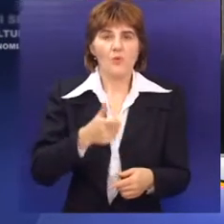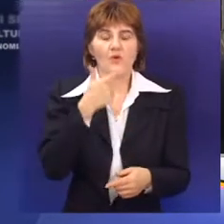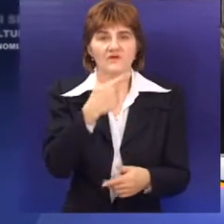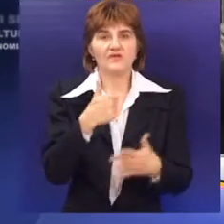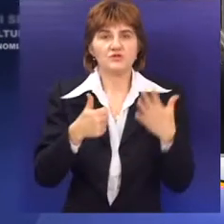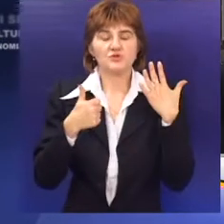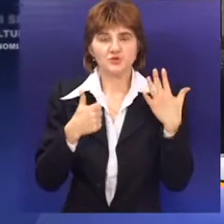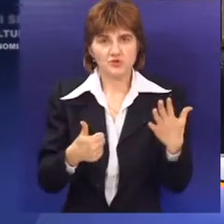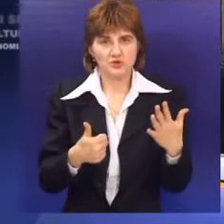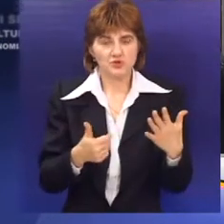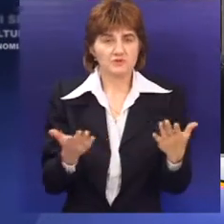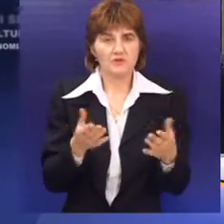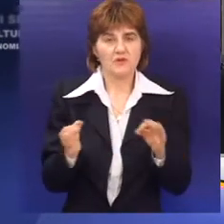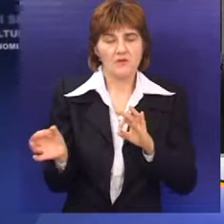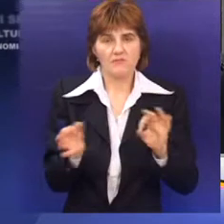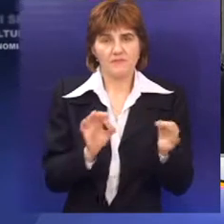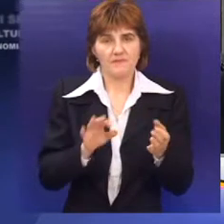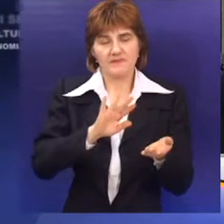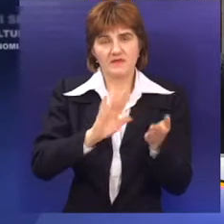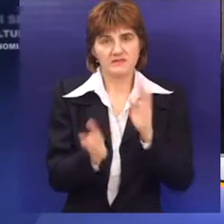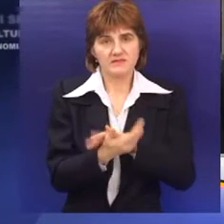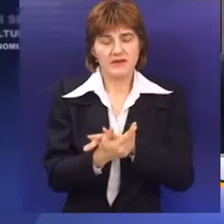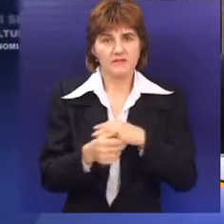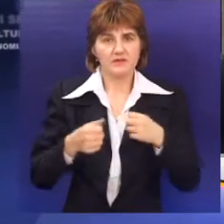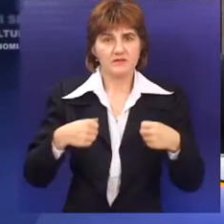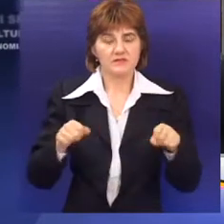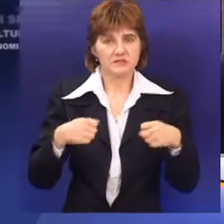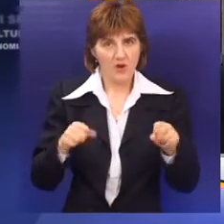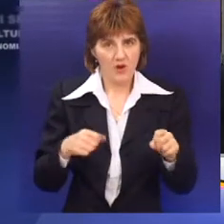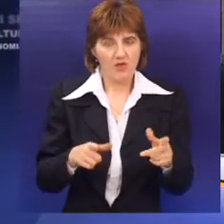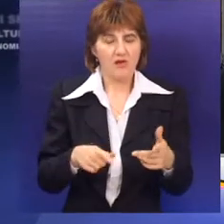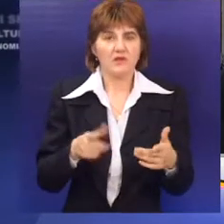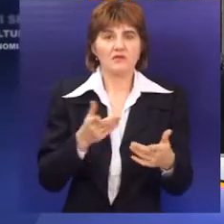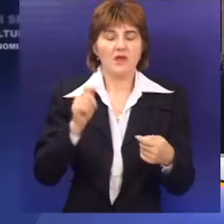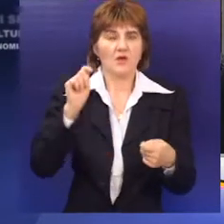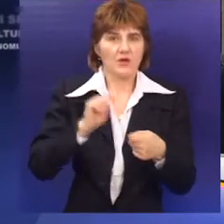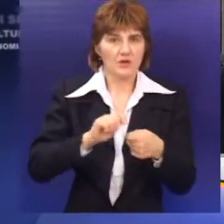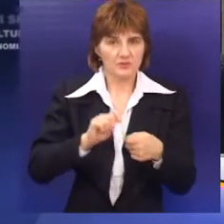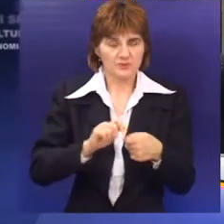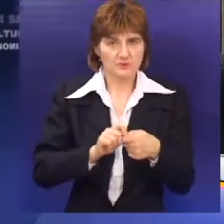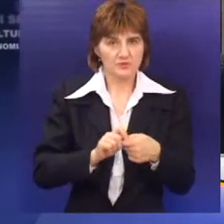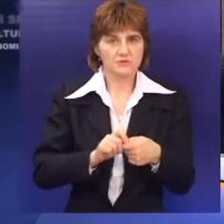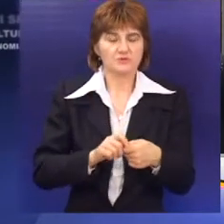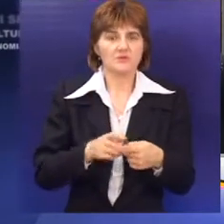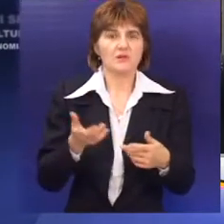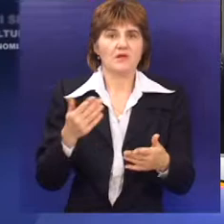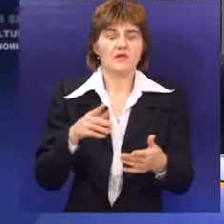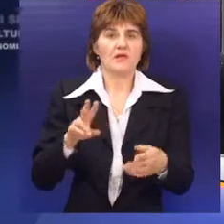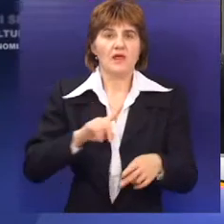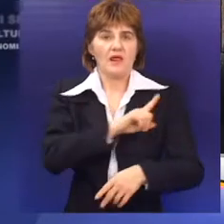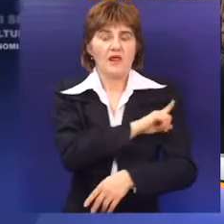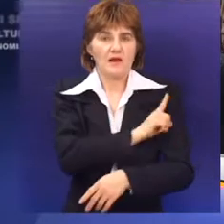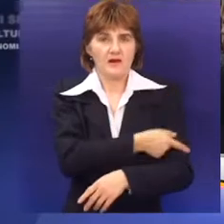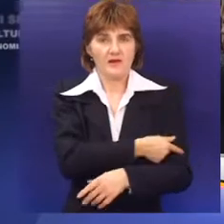konkurišemo sa projektom zamene stolarije, dakle ono što bi zaista donijelo uštede samom gradu također kroz uštedu